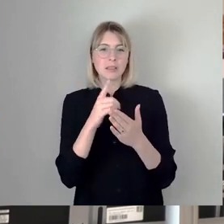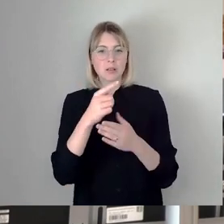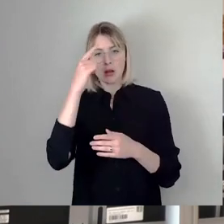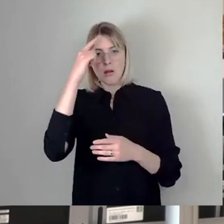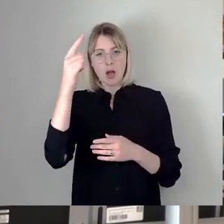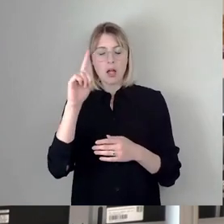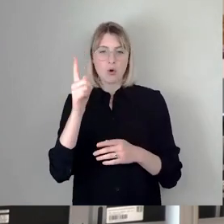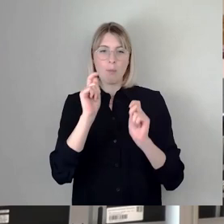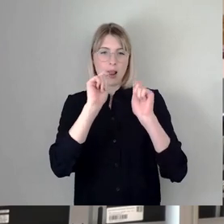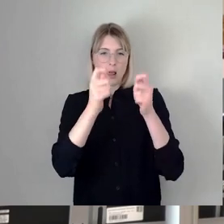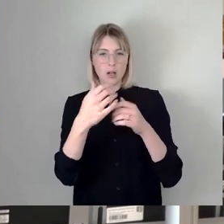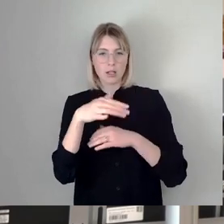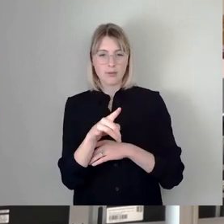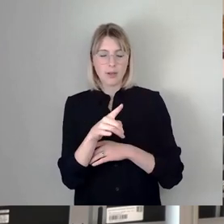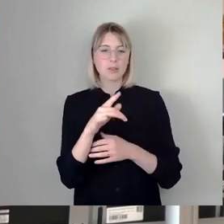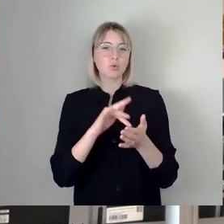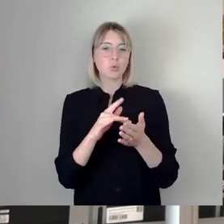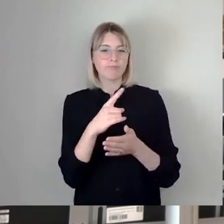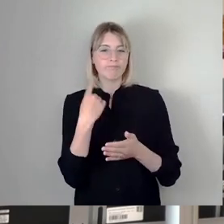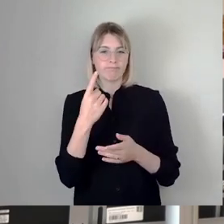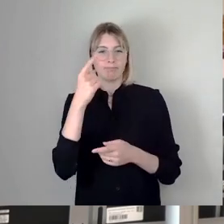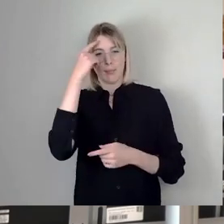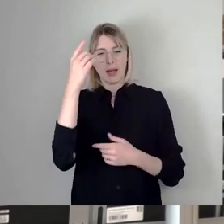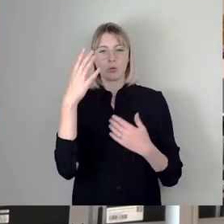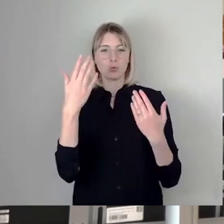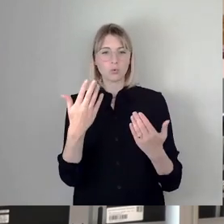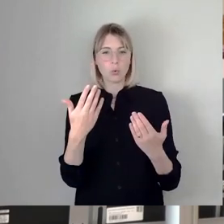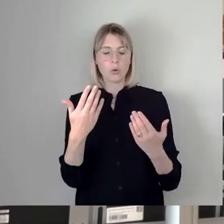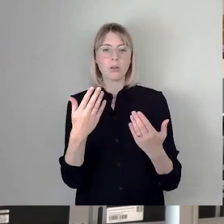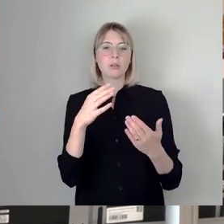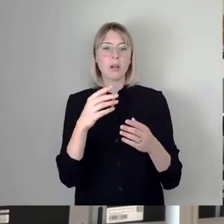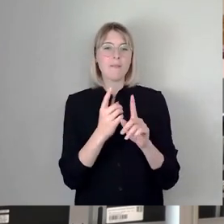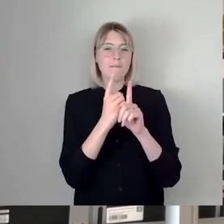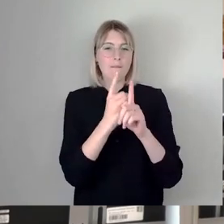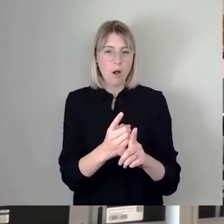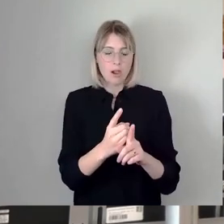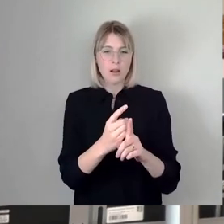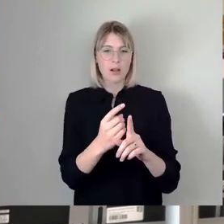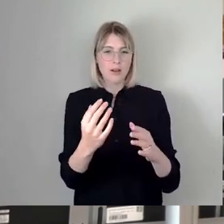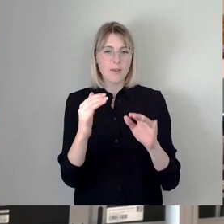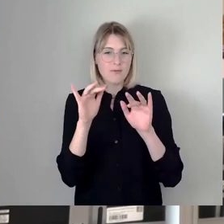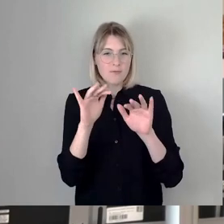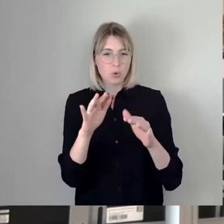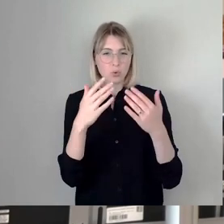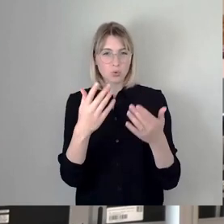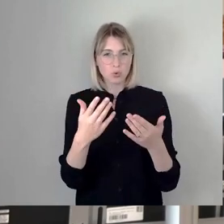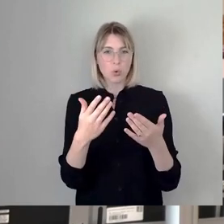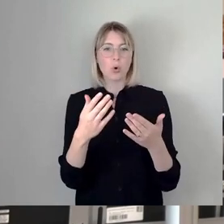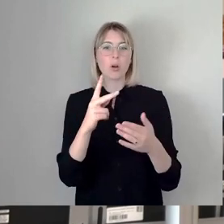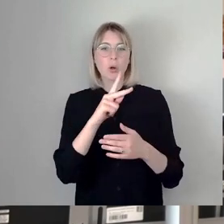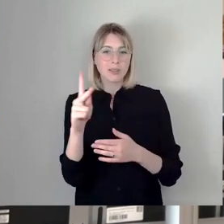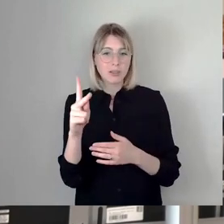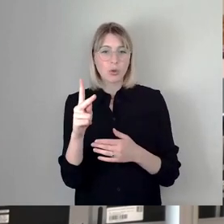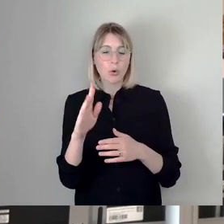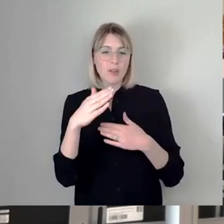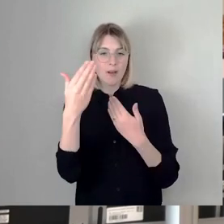weil wir auch den Eindruck hatten, dass die Folgewirkungen, die die Vergabe einer Konzession entfalten wird, vielleicht